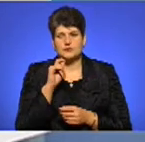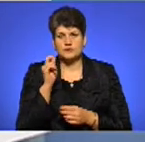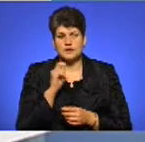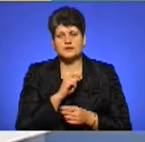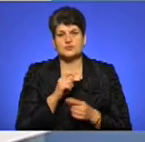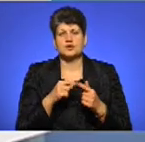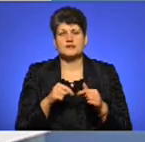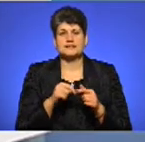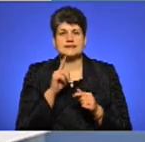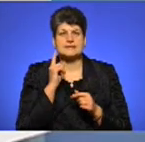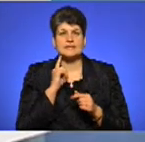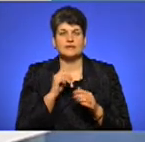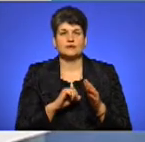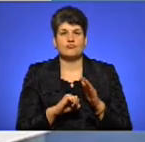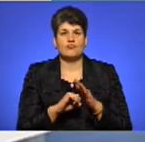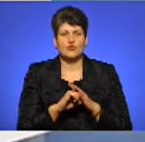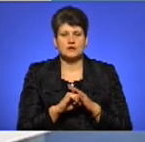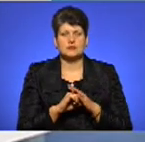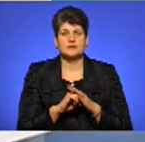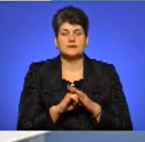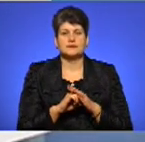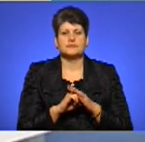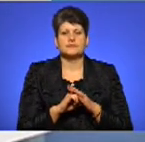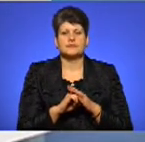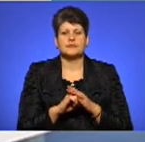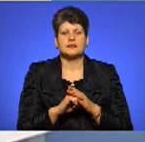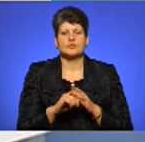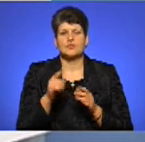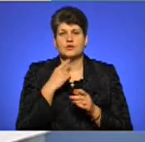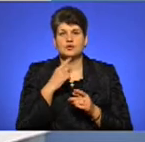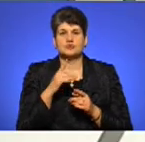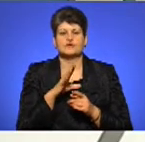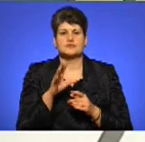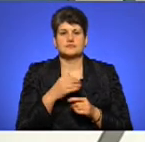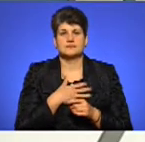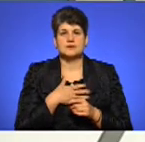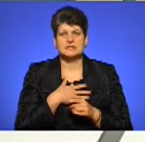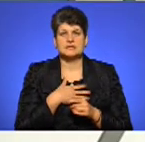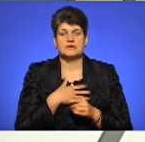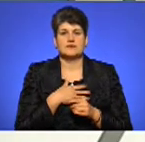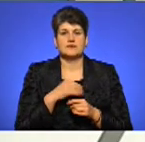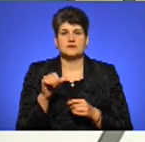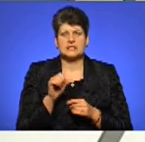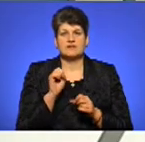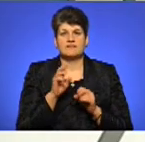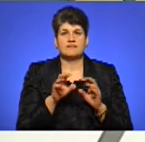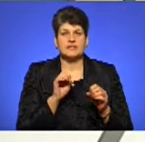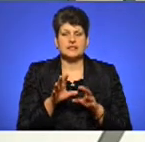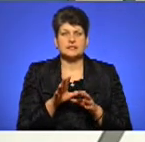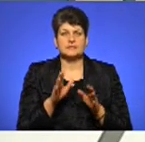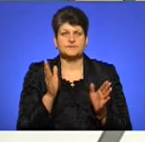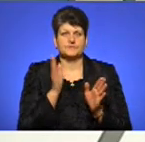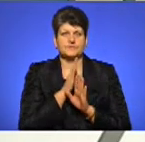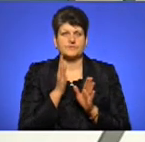фонд» і сайту 24 каналу. Цивілізований світ вже давно б'є на сполух через шкідливі викиди в атмосферу вбивчих газів старих